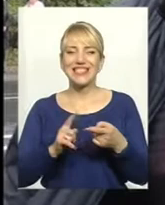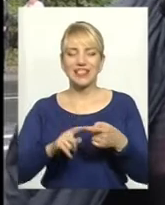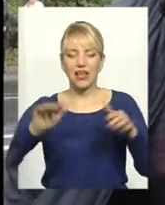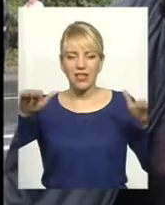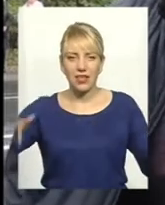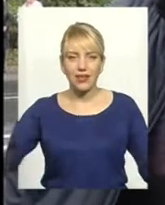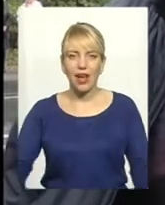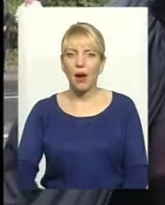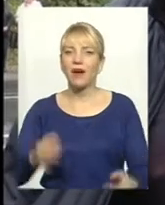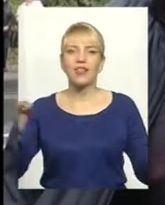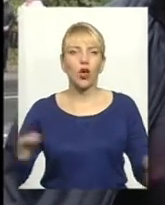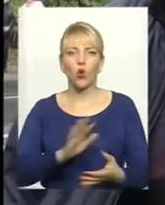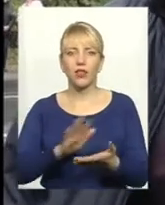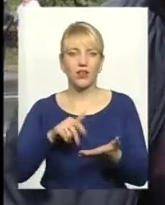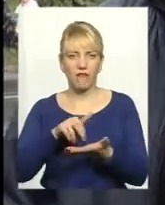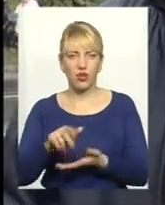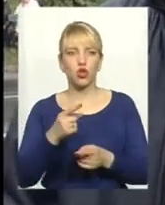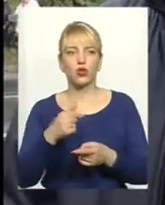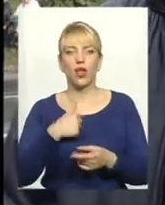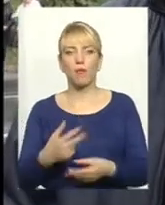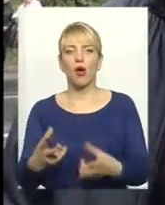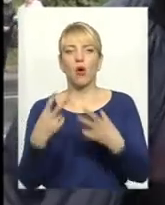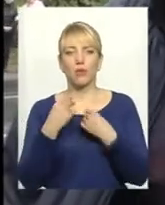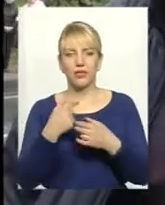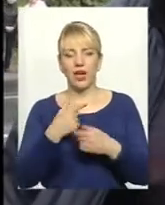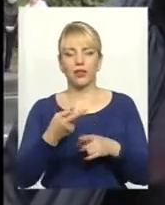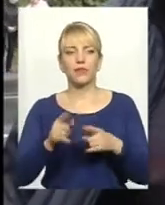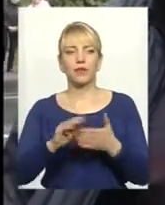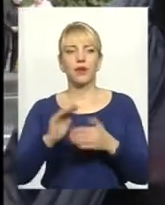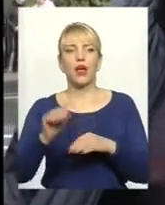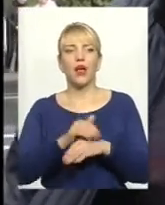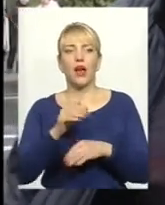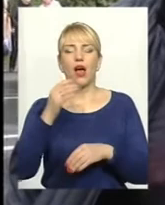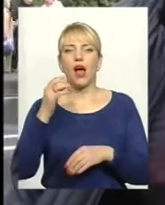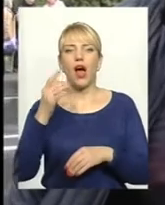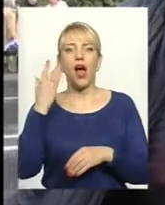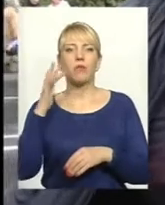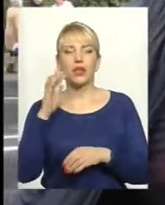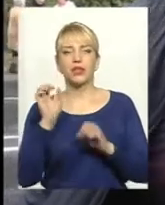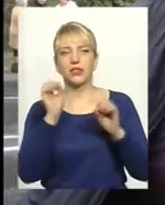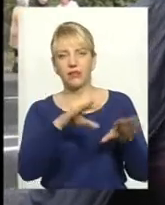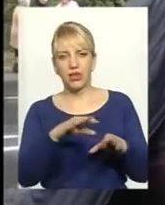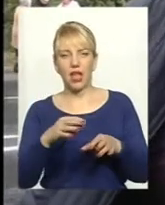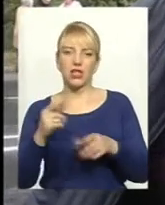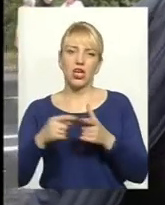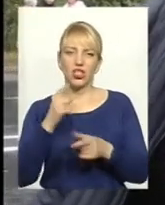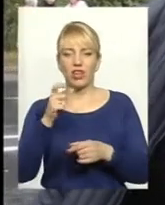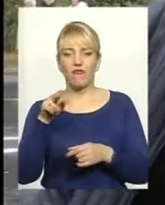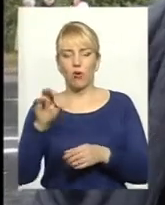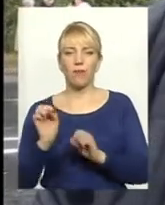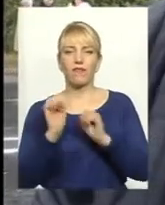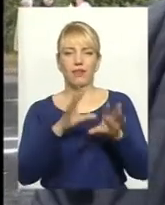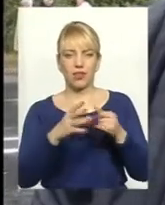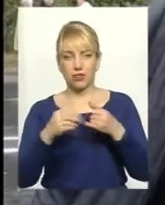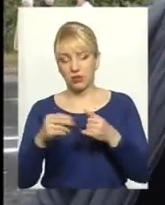А то, що наобіцяли нашим доброжелателям, американцям, Європі, віддати землю, то, звісно, це тільки призведе до того, що